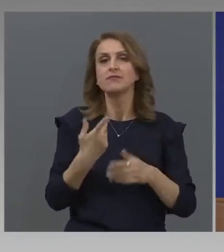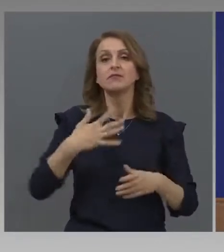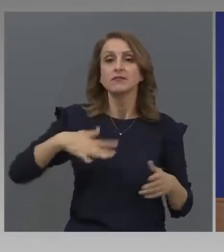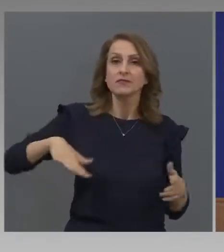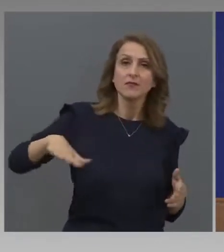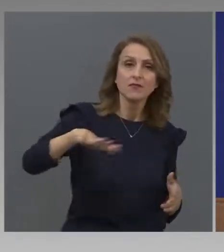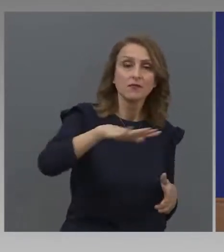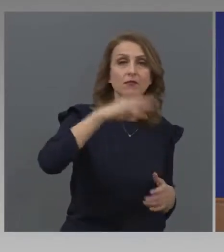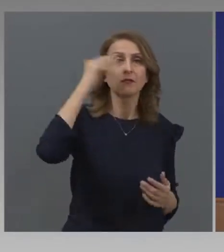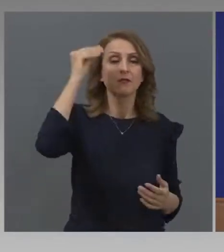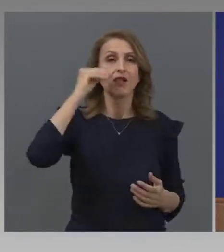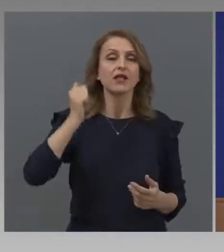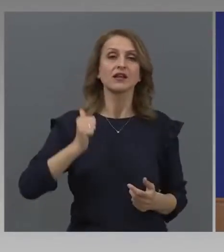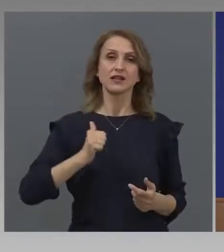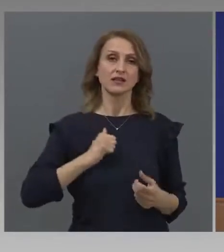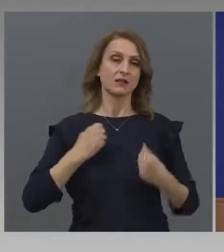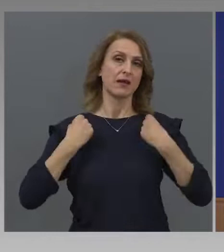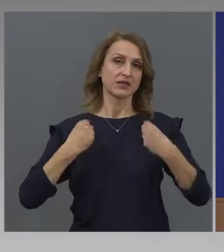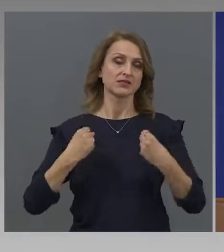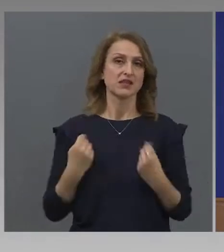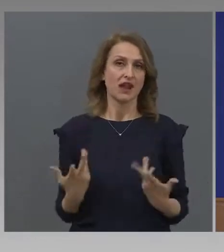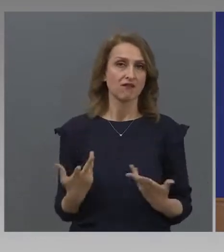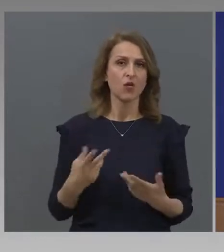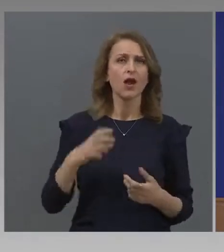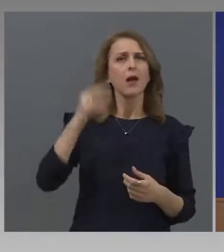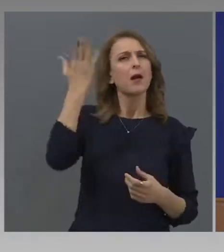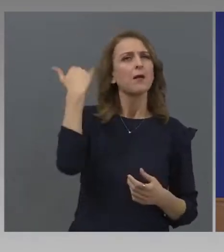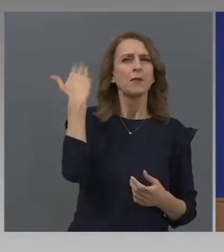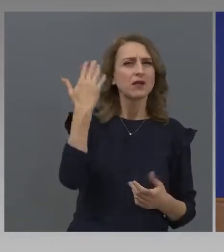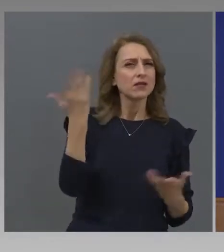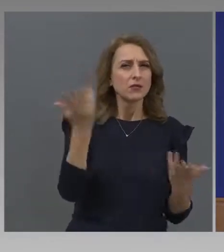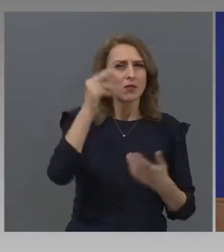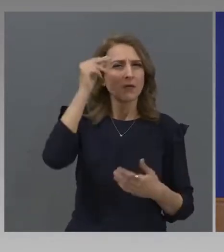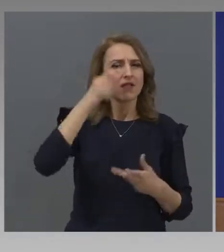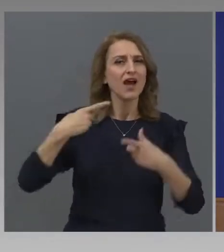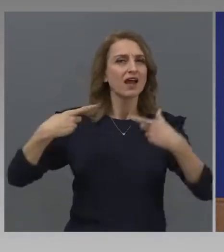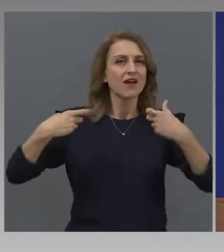България излизала от войни. Взимали се и територии.